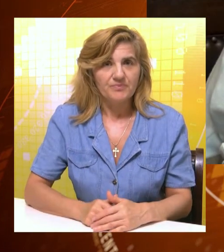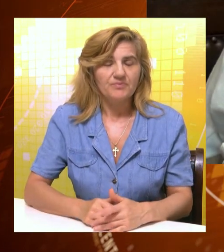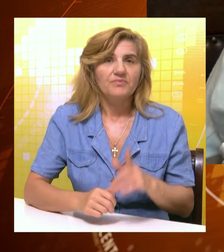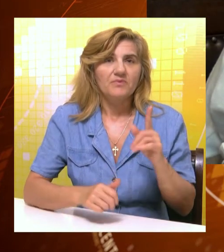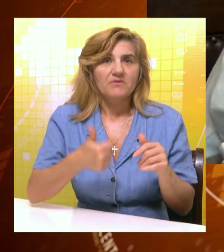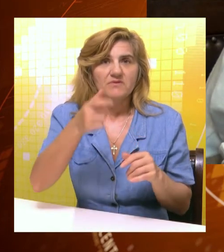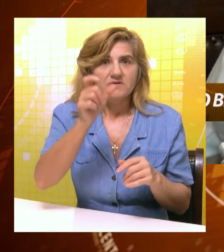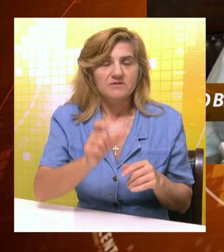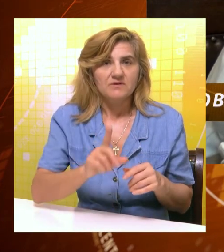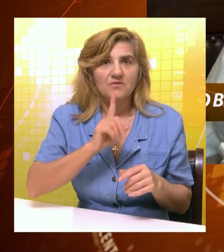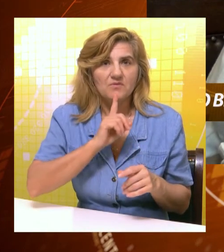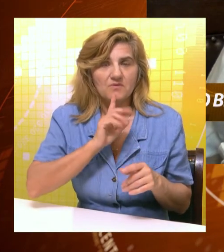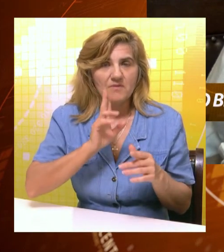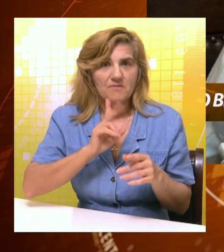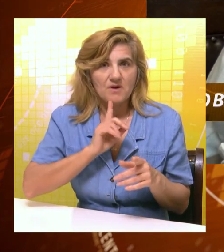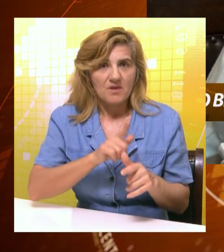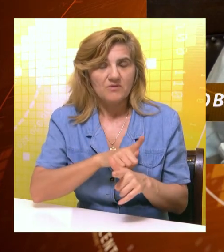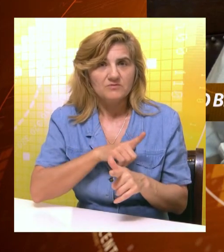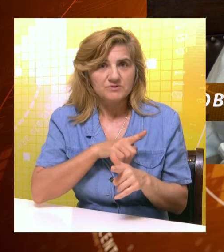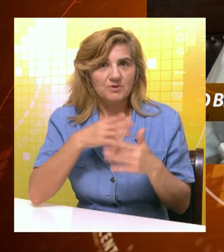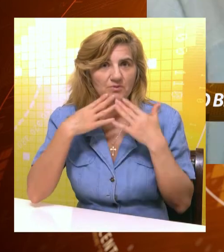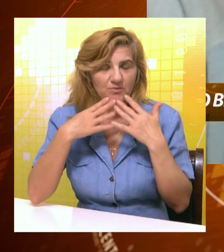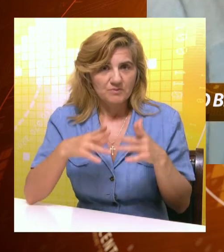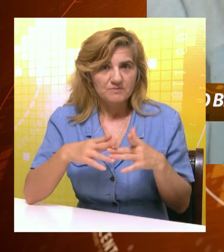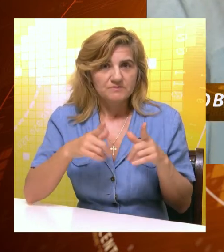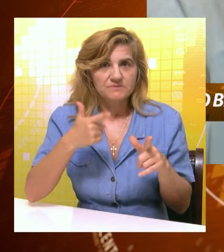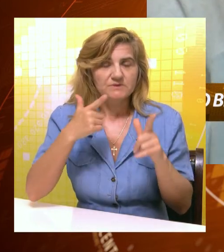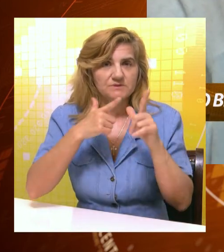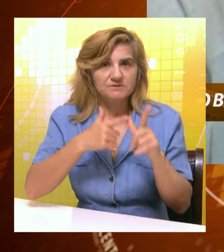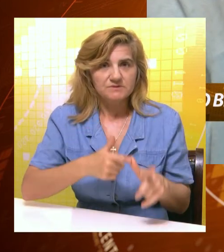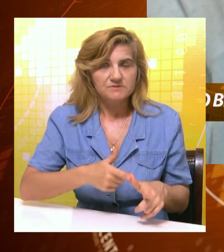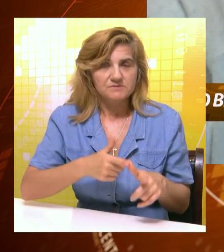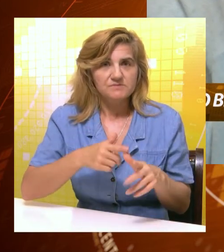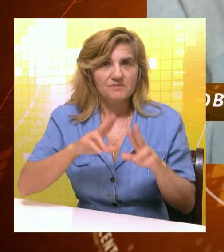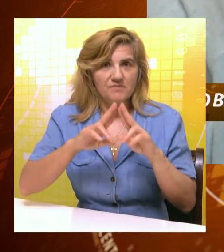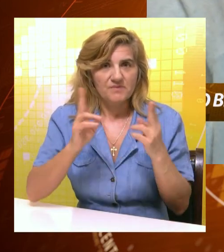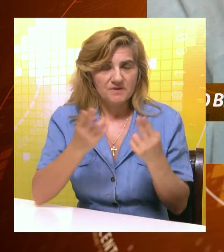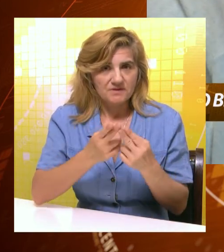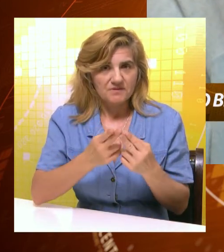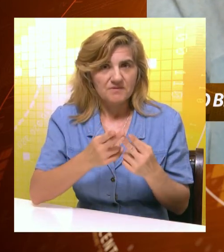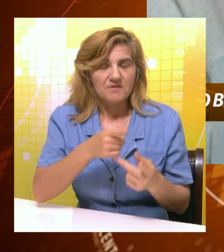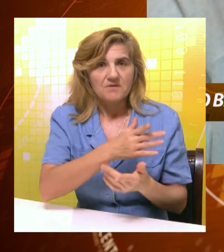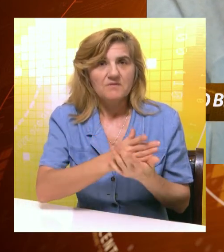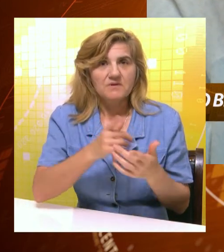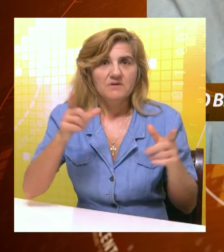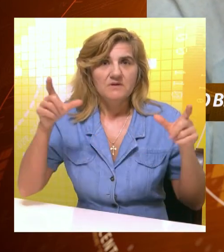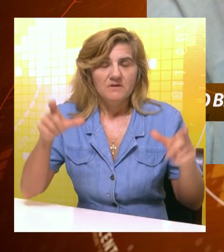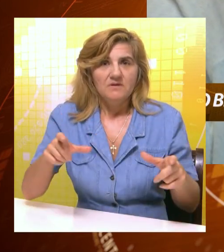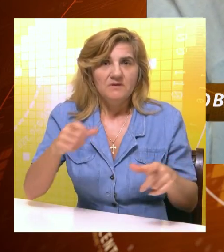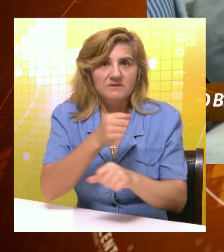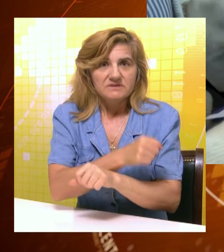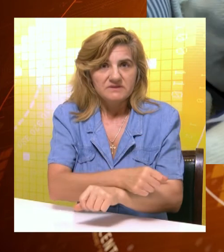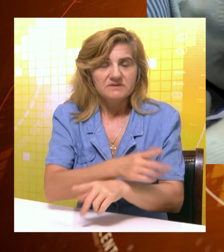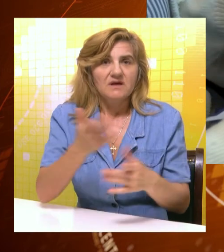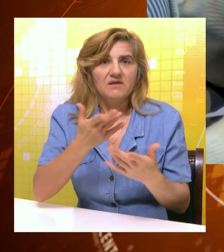Vera Kovač je jedna od malobrojnih koja je preživala Holokaust. U Drugom svetskom ratu bila je zarobljena u jednom od najzloglasnijih logora